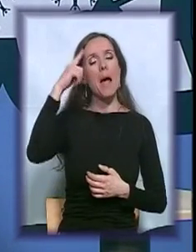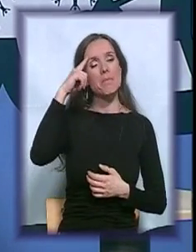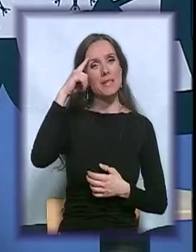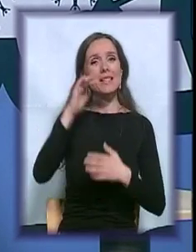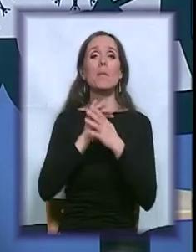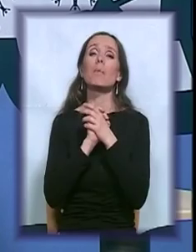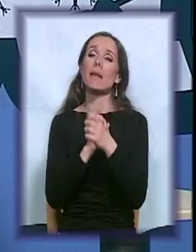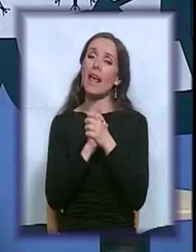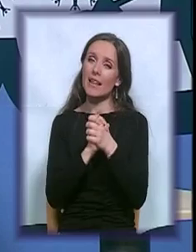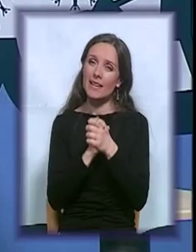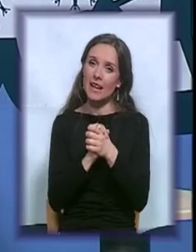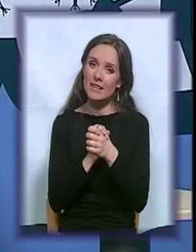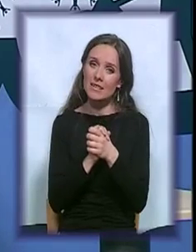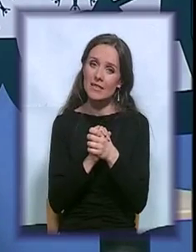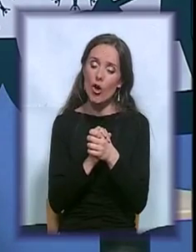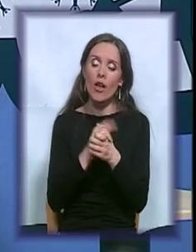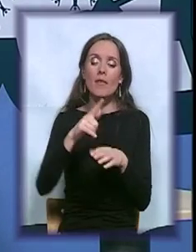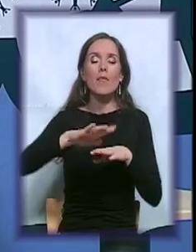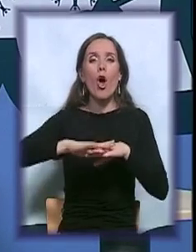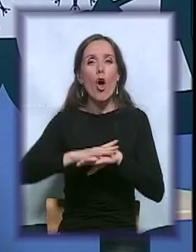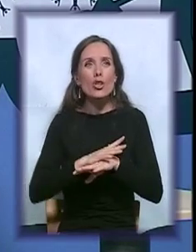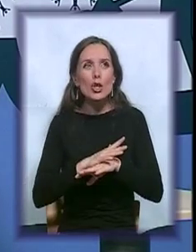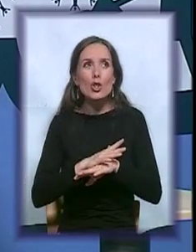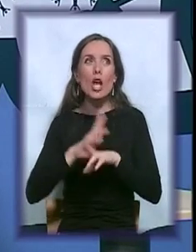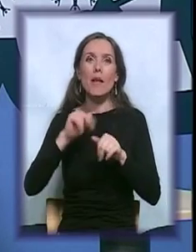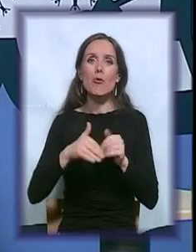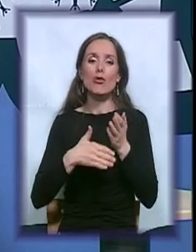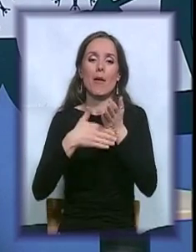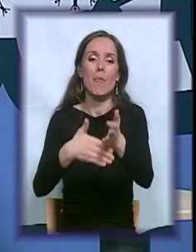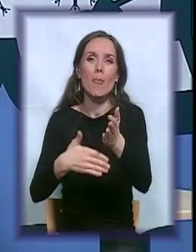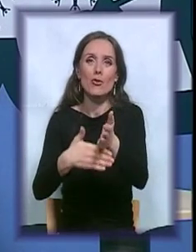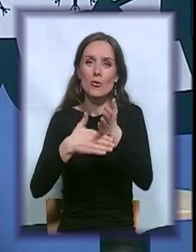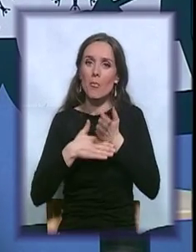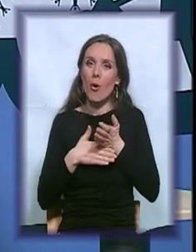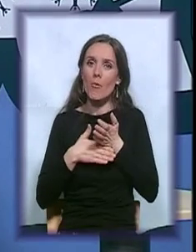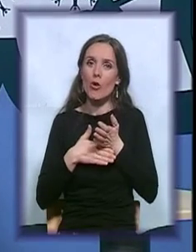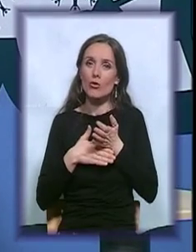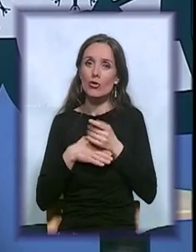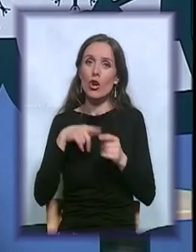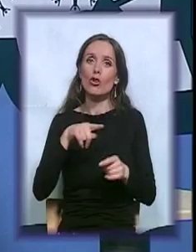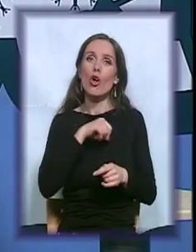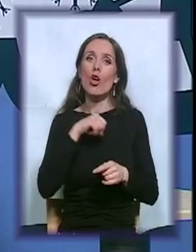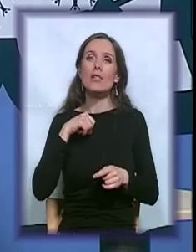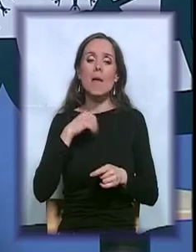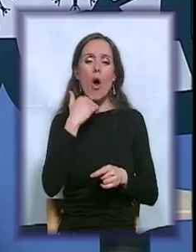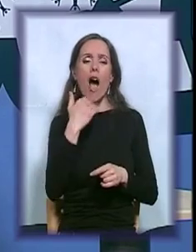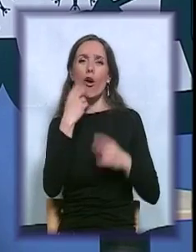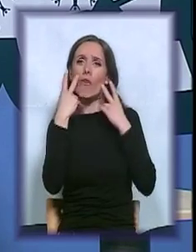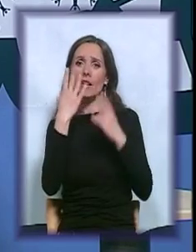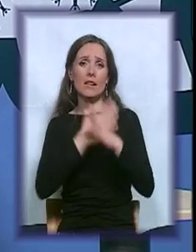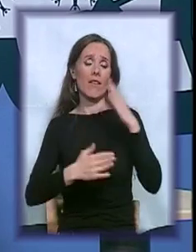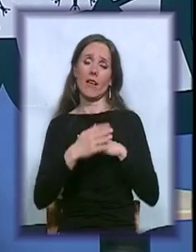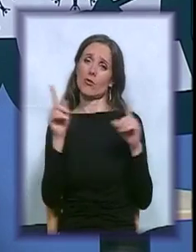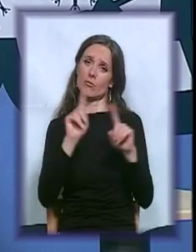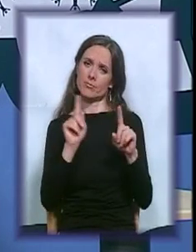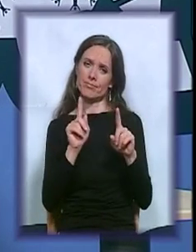i onaj osjećaj da možete da pomognete jedno drugom ne trebaju da budu samo ocena ako vidite invalidnost, već